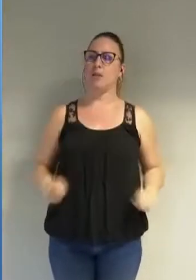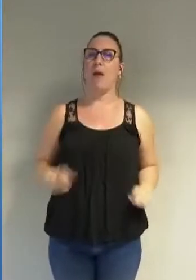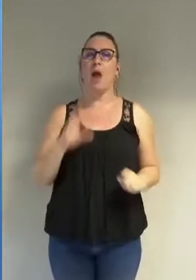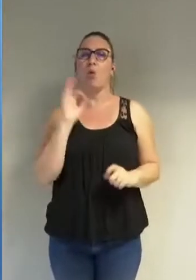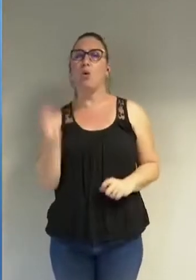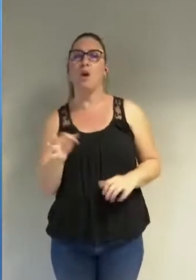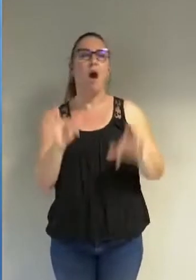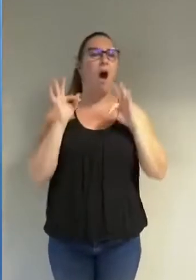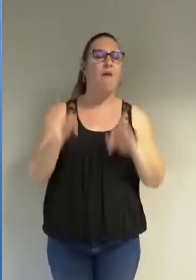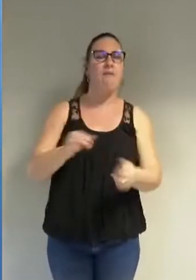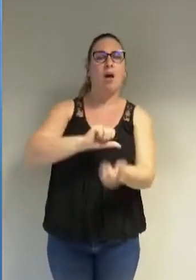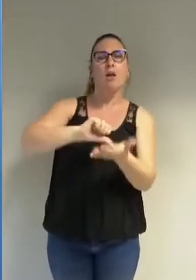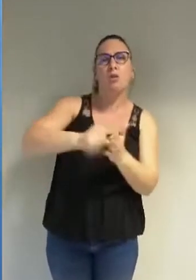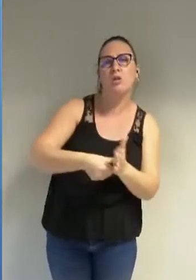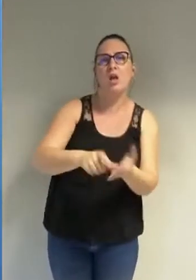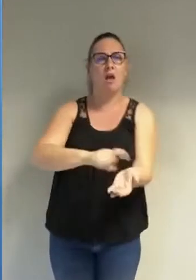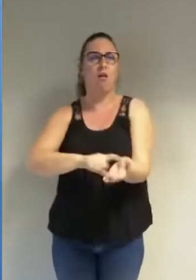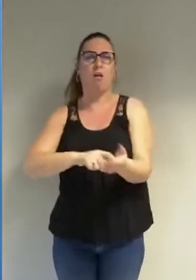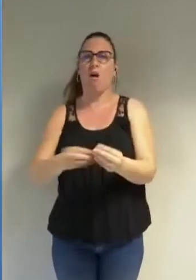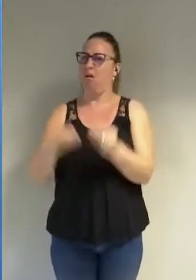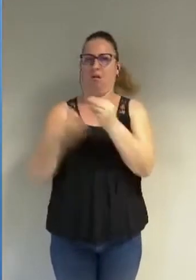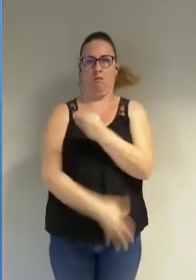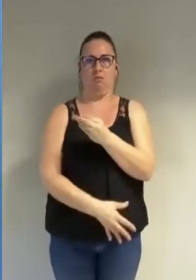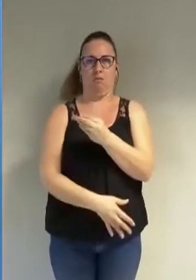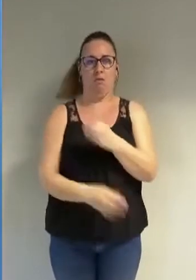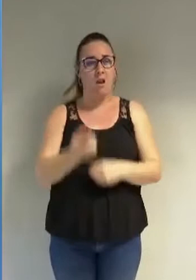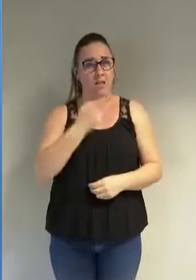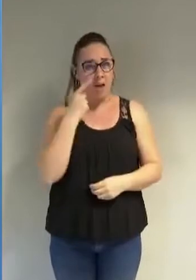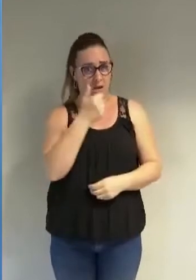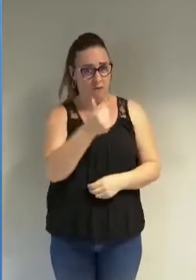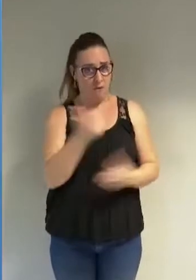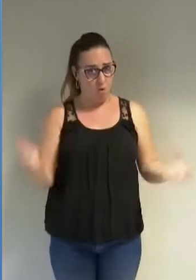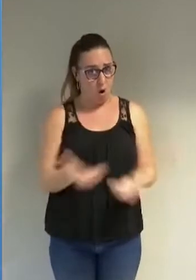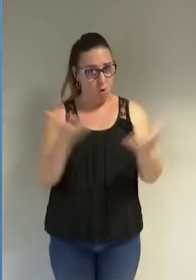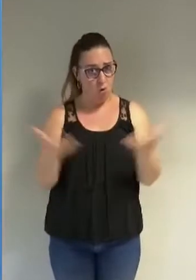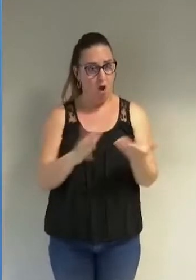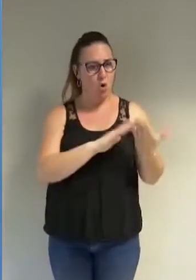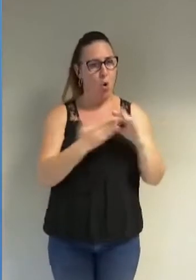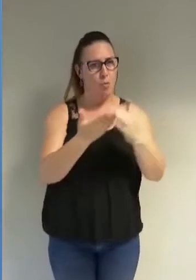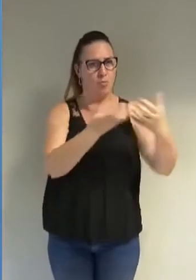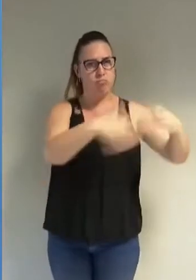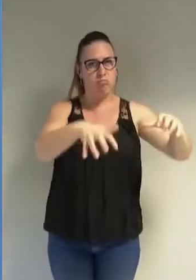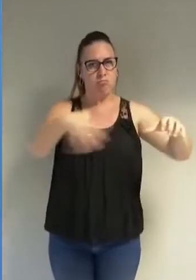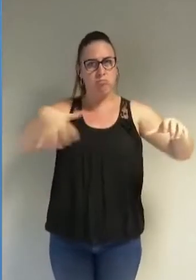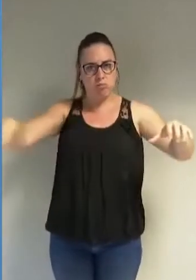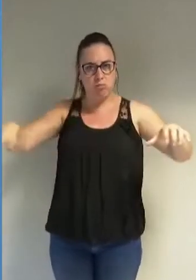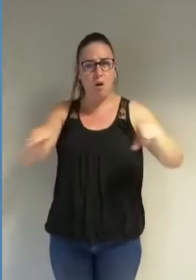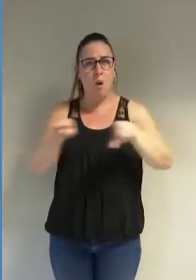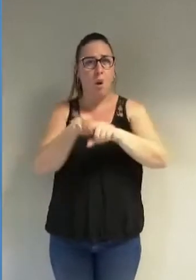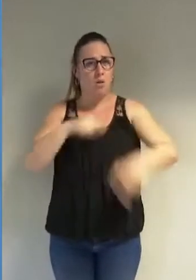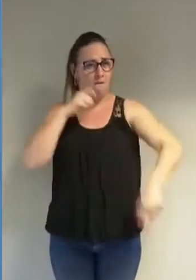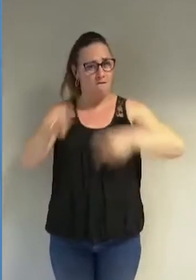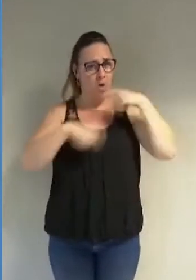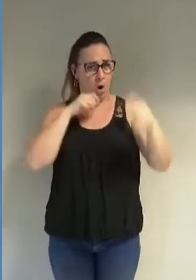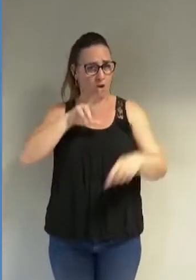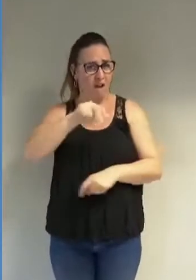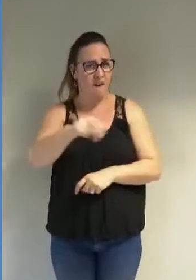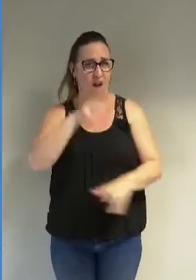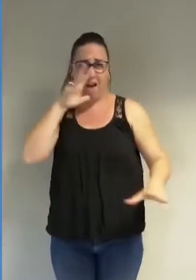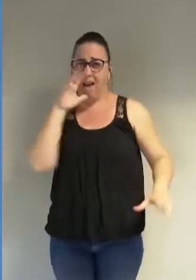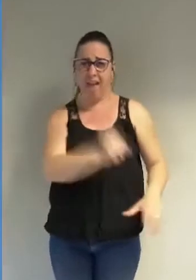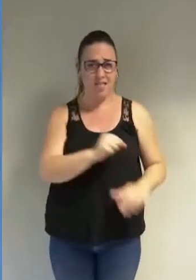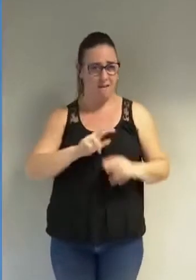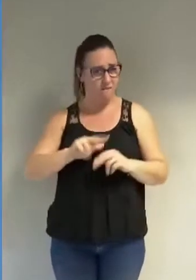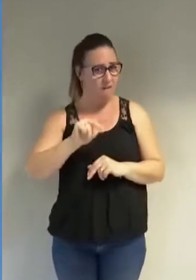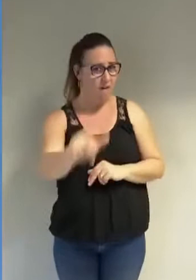toute autre considération vous favorisez donc la séparation entre les communautés et les risques de violence et de haine qui peuvent en